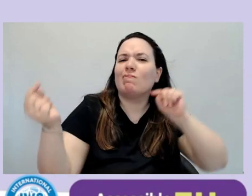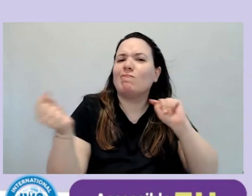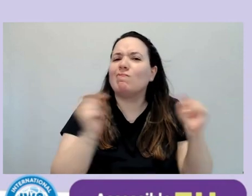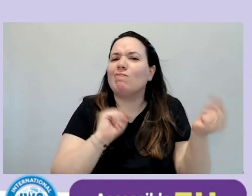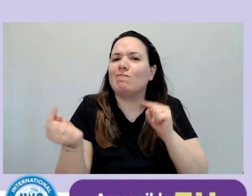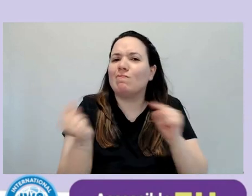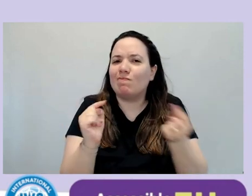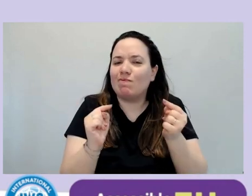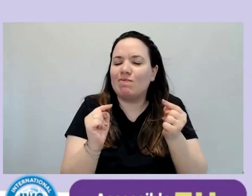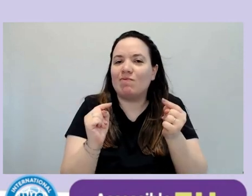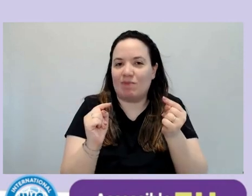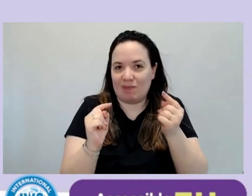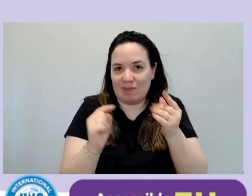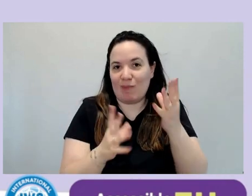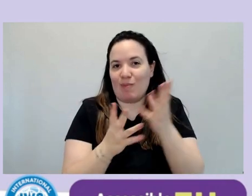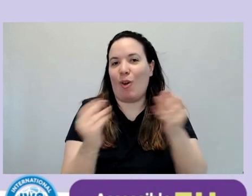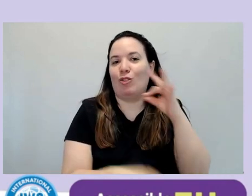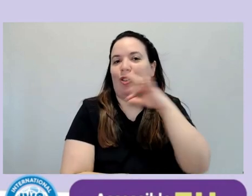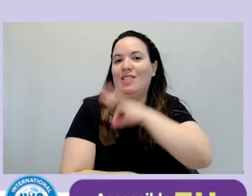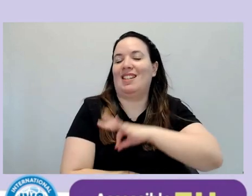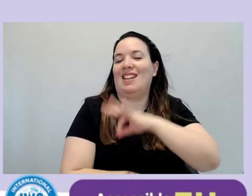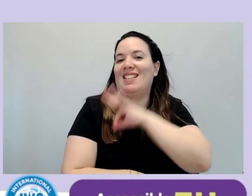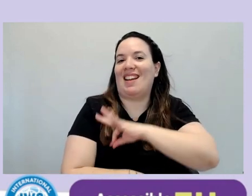molto interessante.